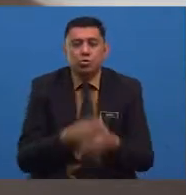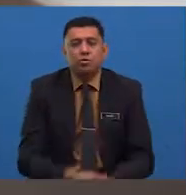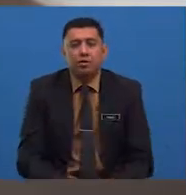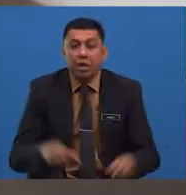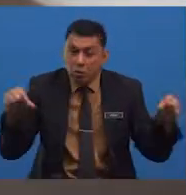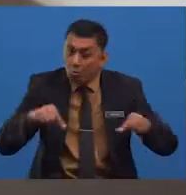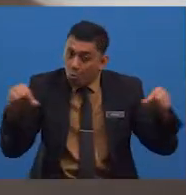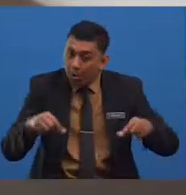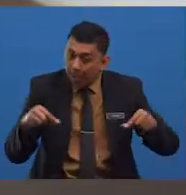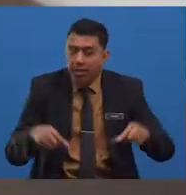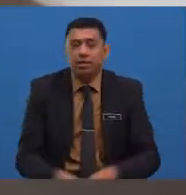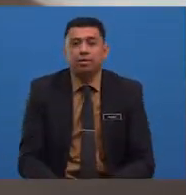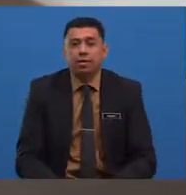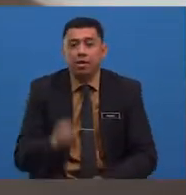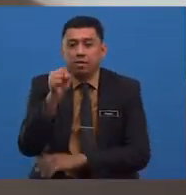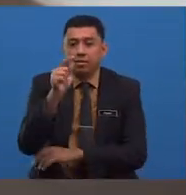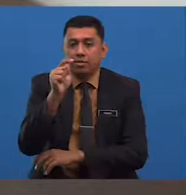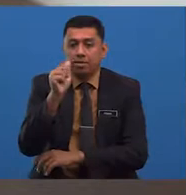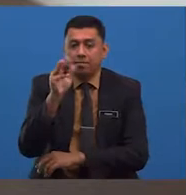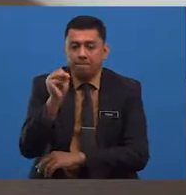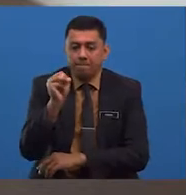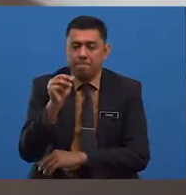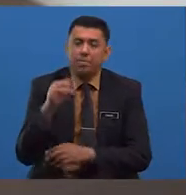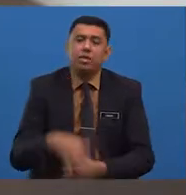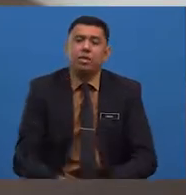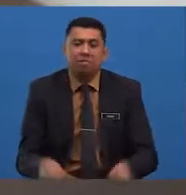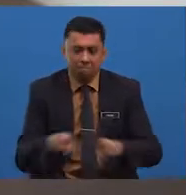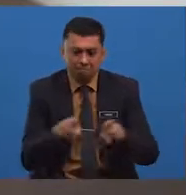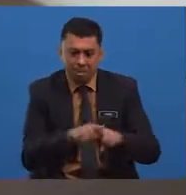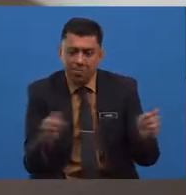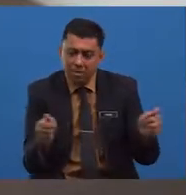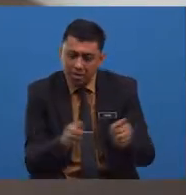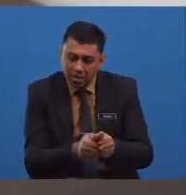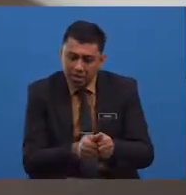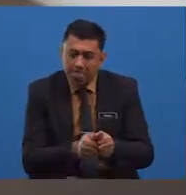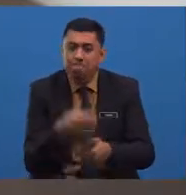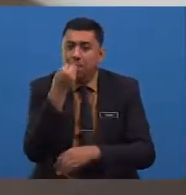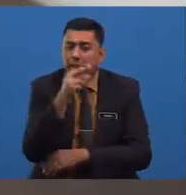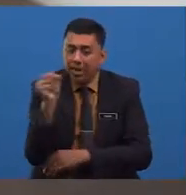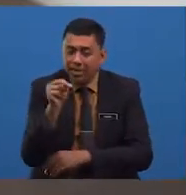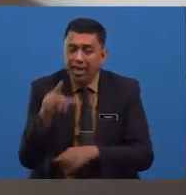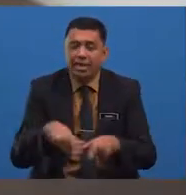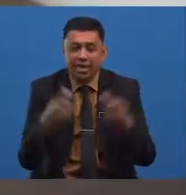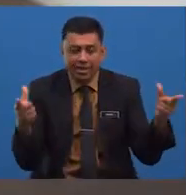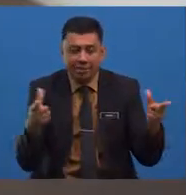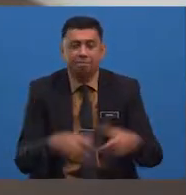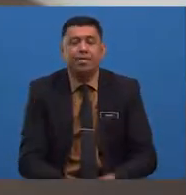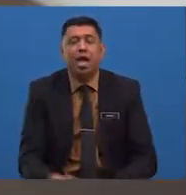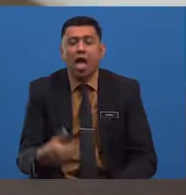digoreng, stim, dihidang bersama hidangan lain atau bersendirian.